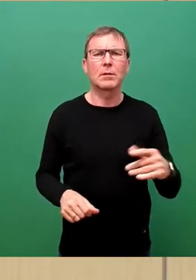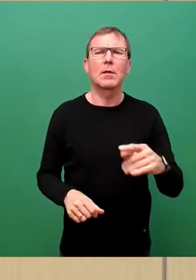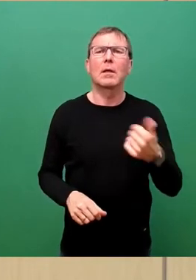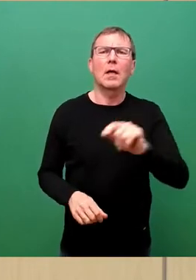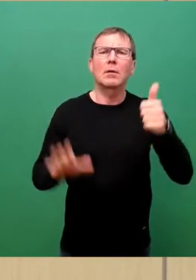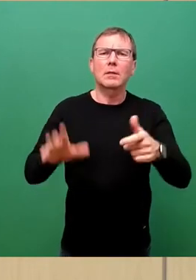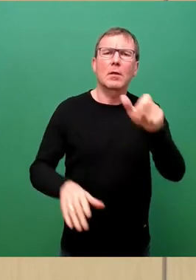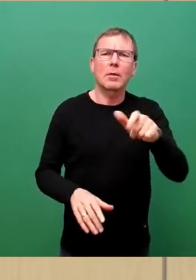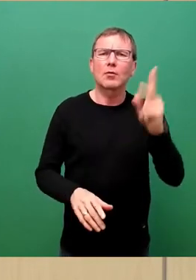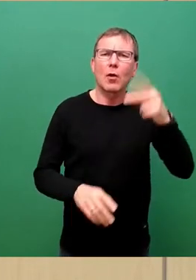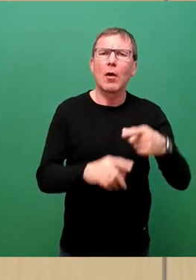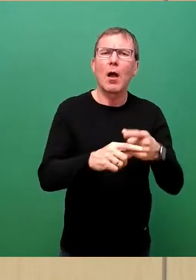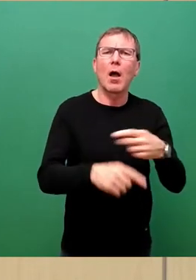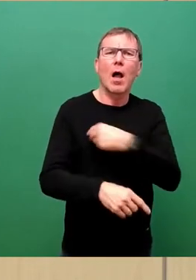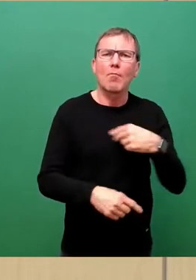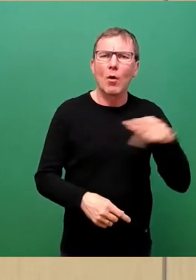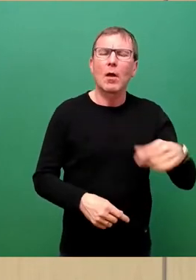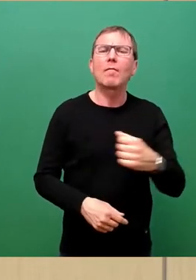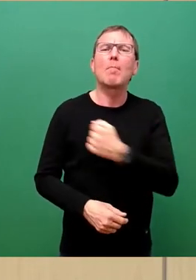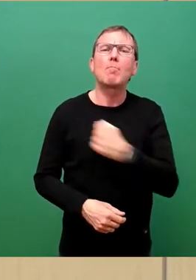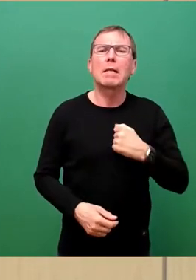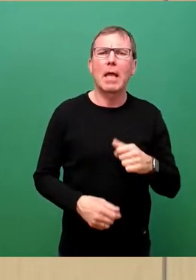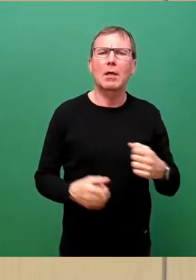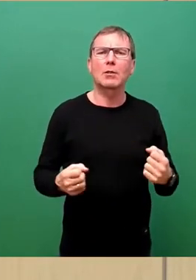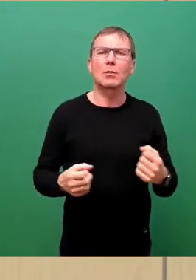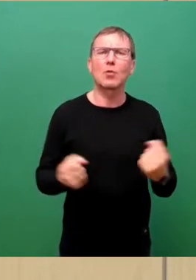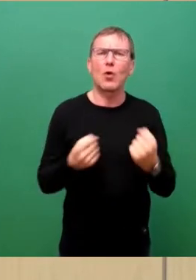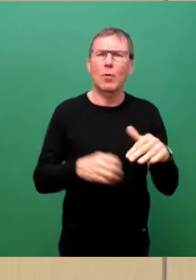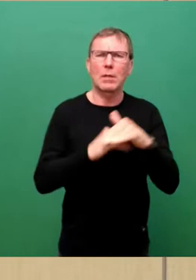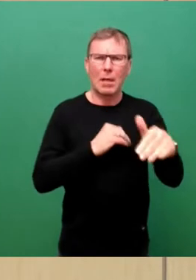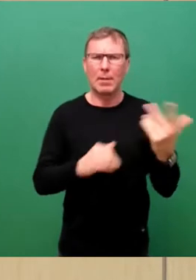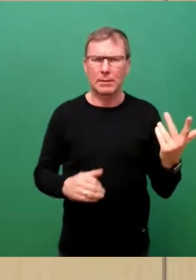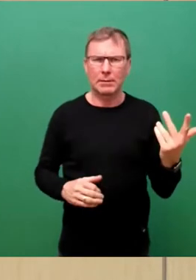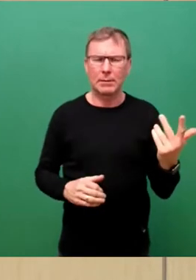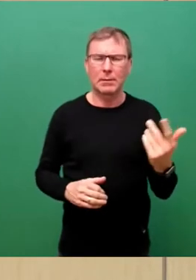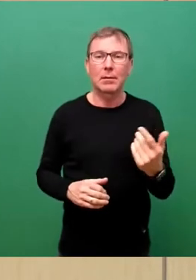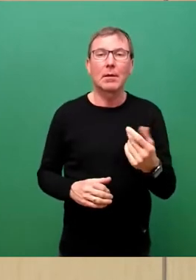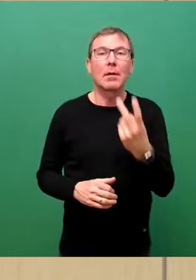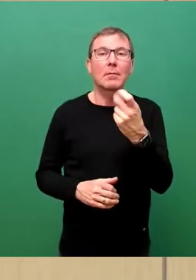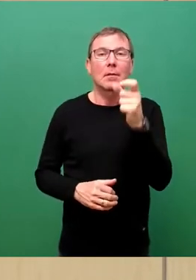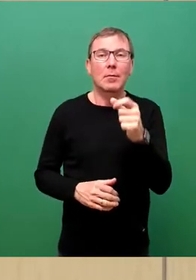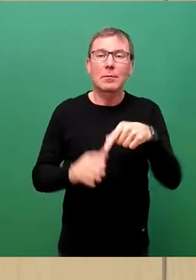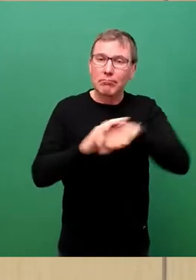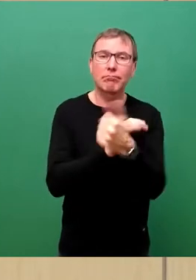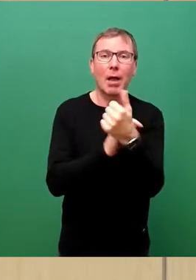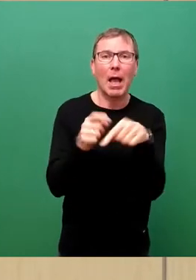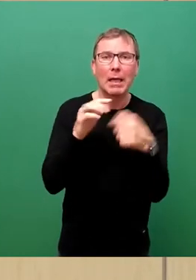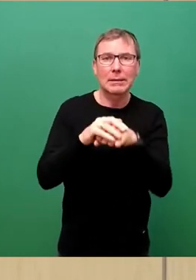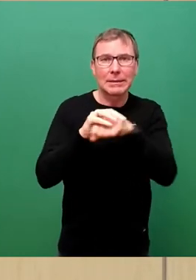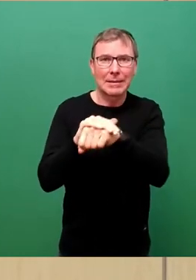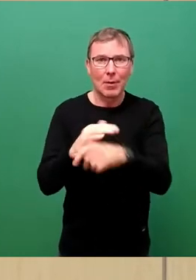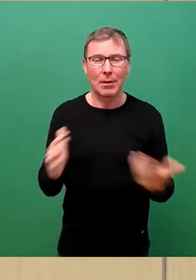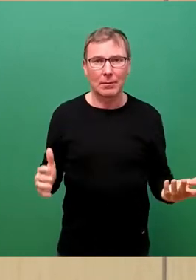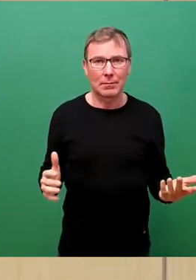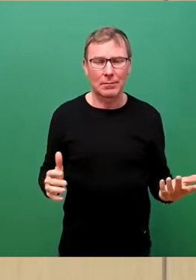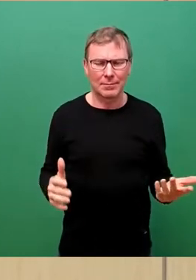Viele davon auf militärischen Truppenübungsplätzen, wo 20 Personen in einem Zimmer leben. Ja, es sind verrückte